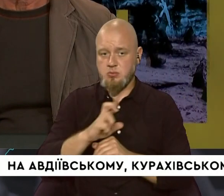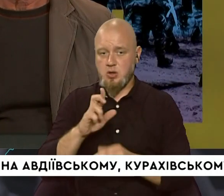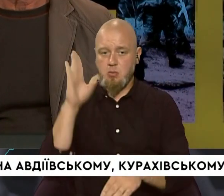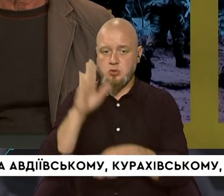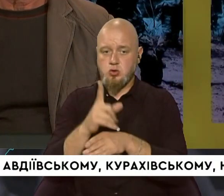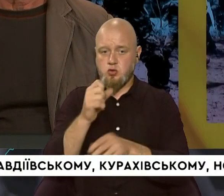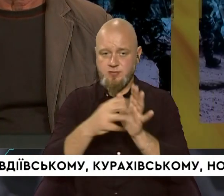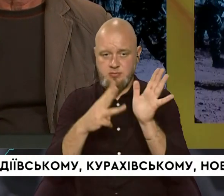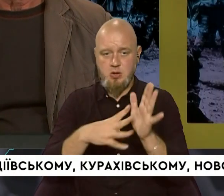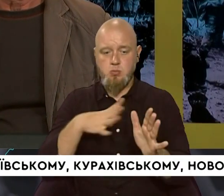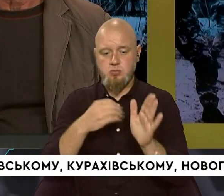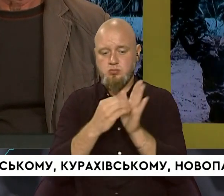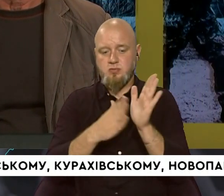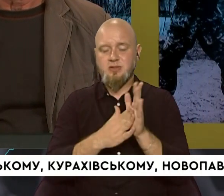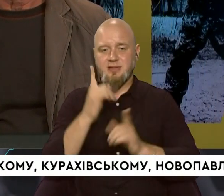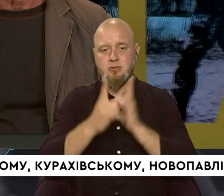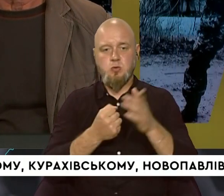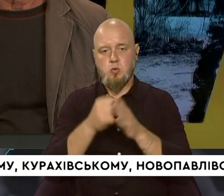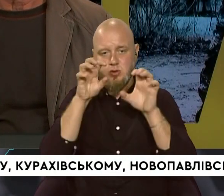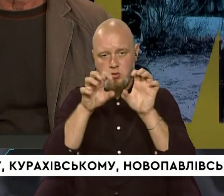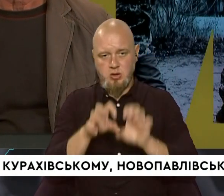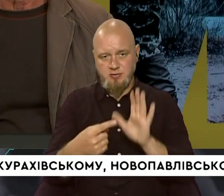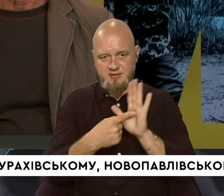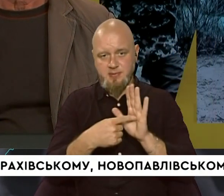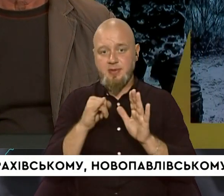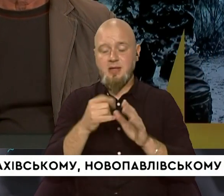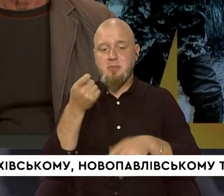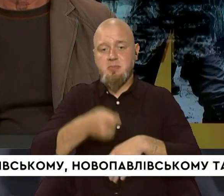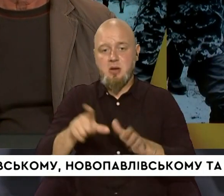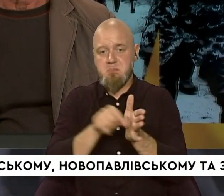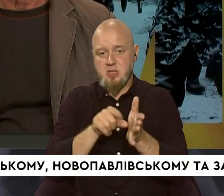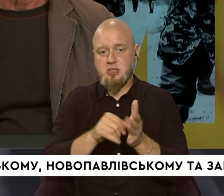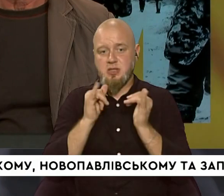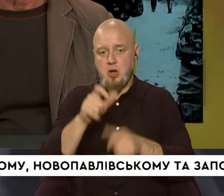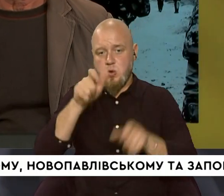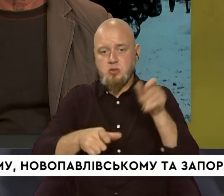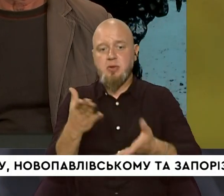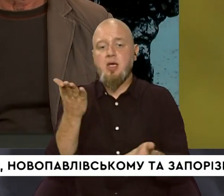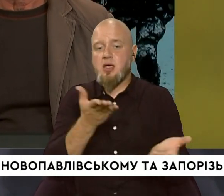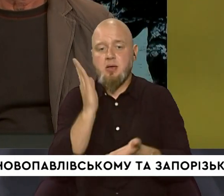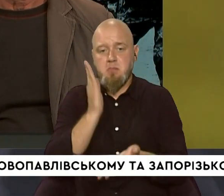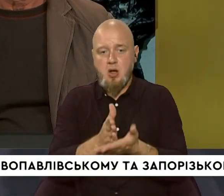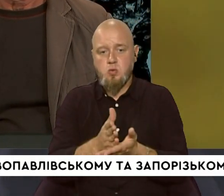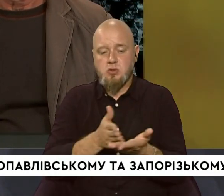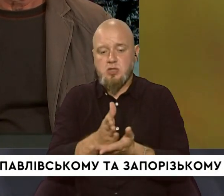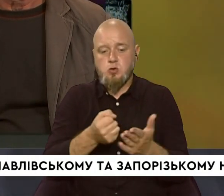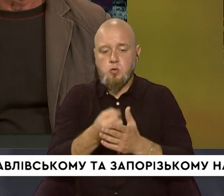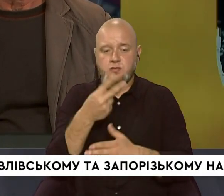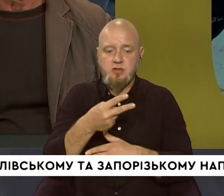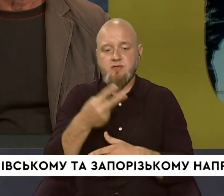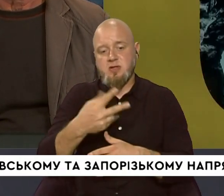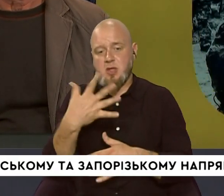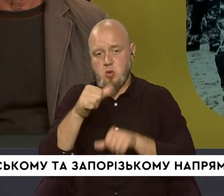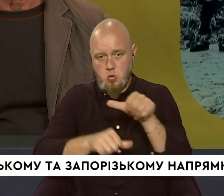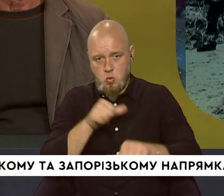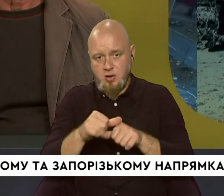постановлені 18-ї, були внесені певні зміни до законодавства. І мінімальна пенсія для осіб, які мають стаж до 20-25